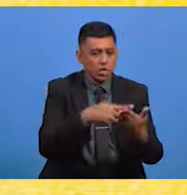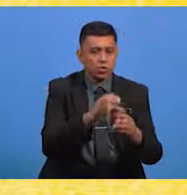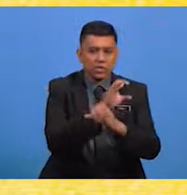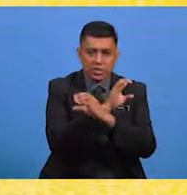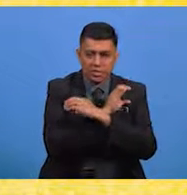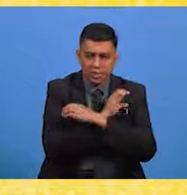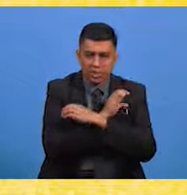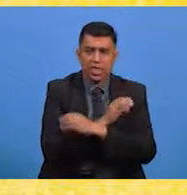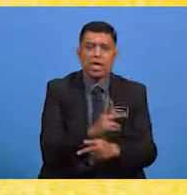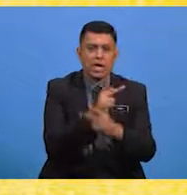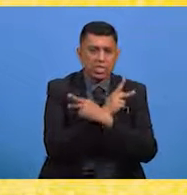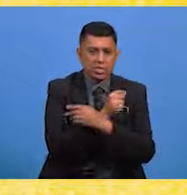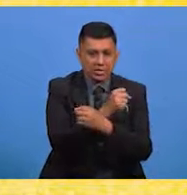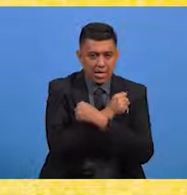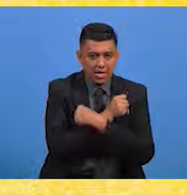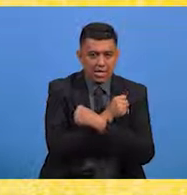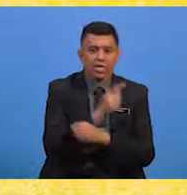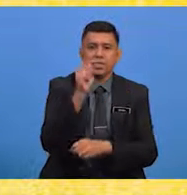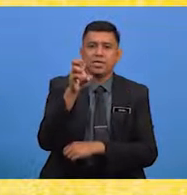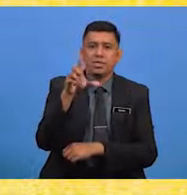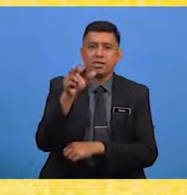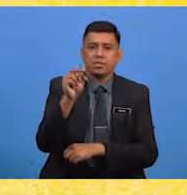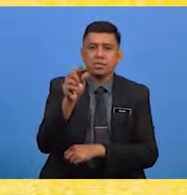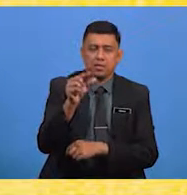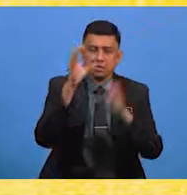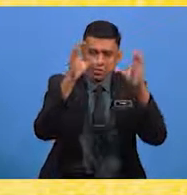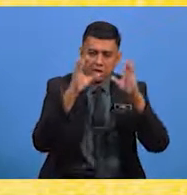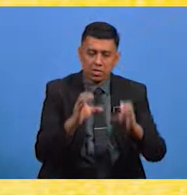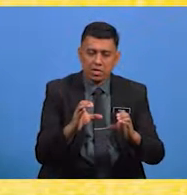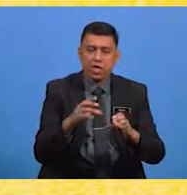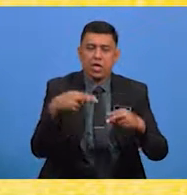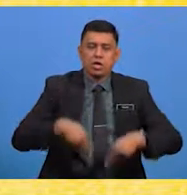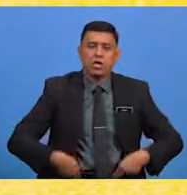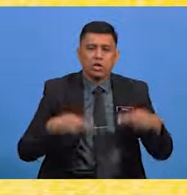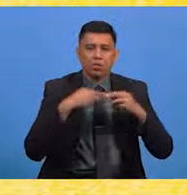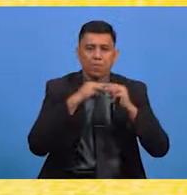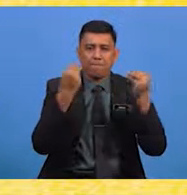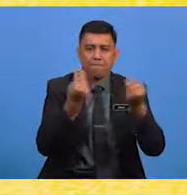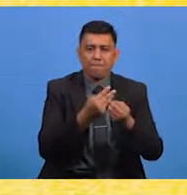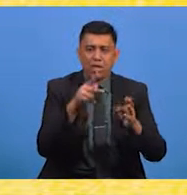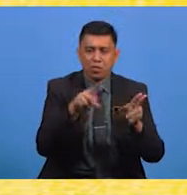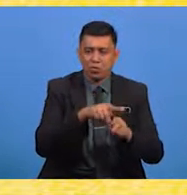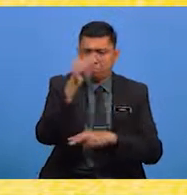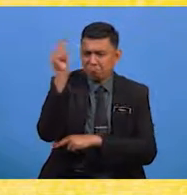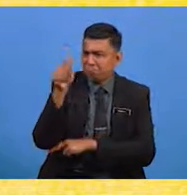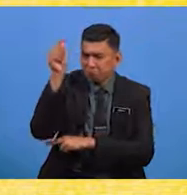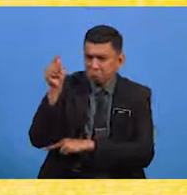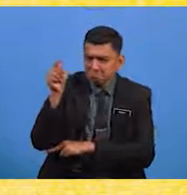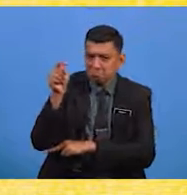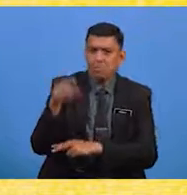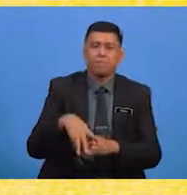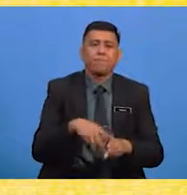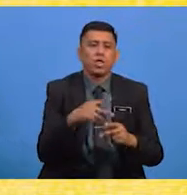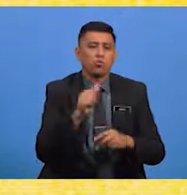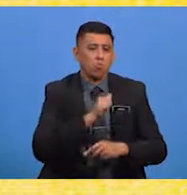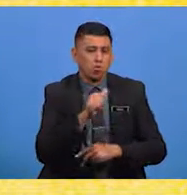kasih sayang Pantun telatah Dan cara hidup masyarakat Pantun teka-teki Pantun puji-pujian